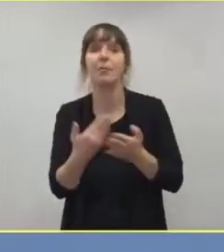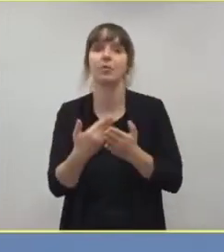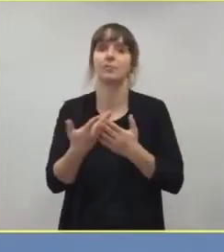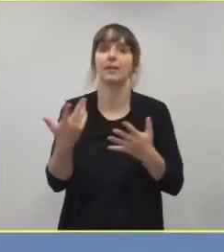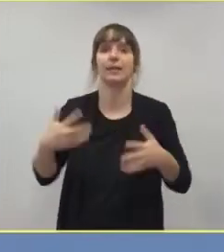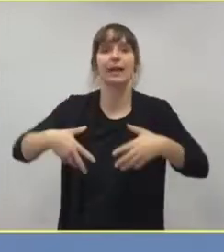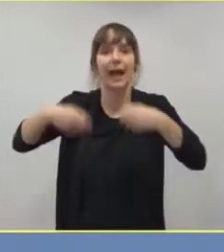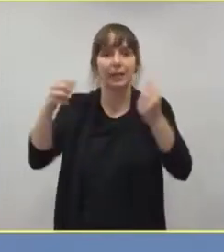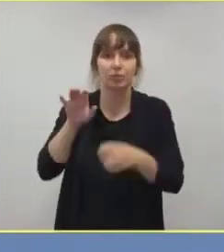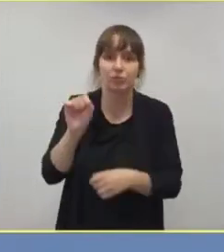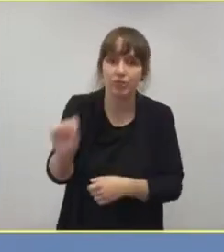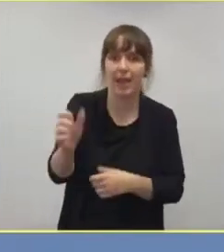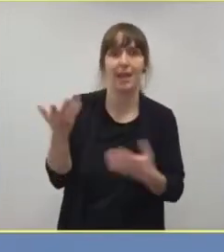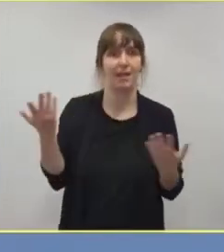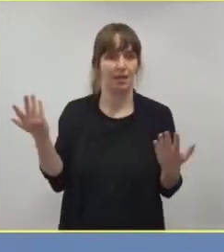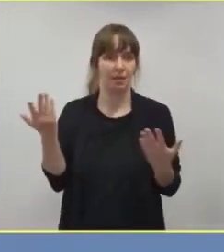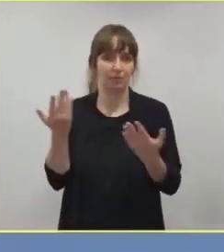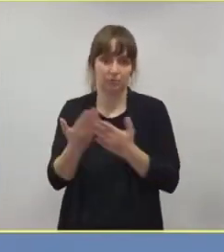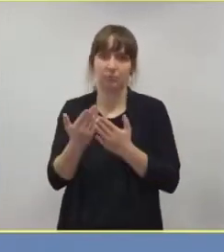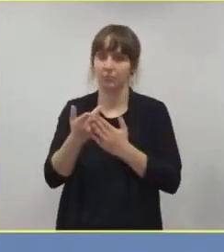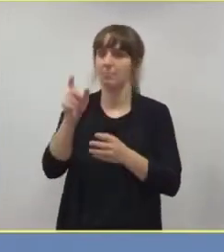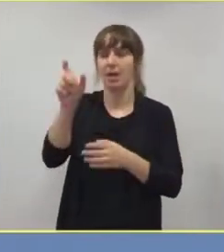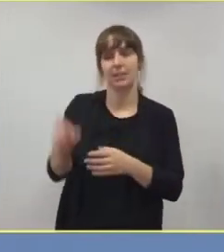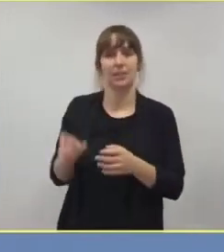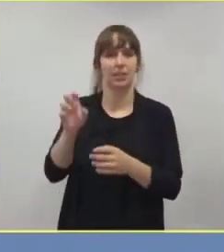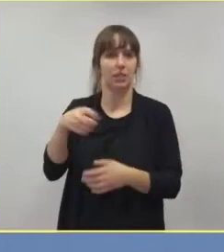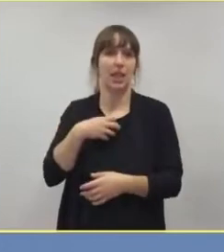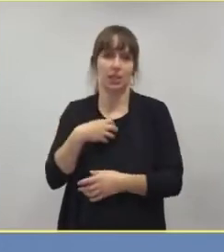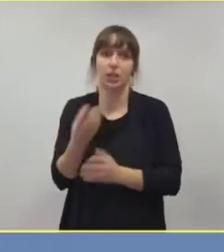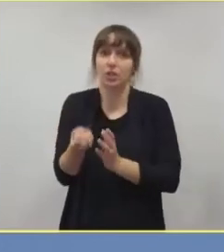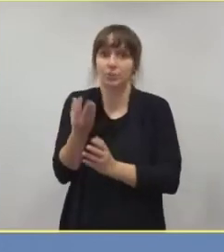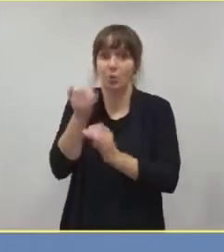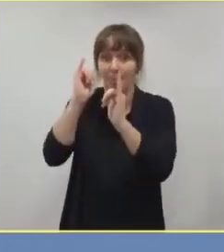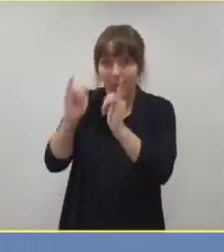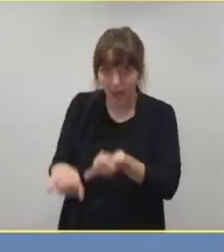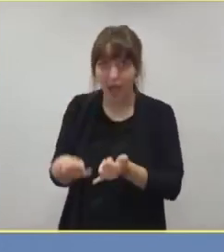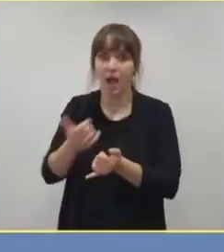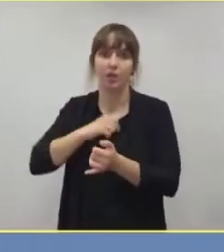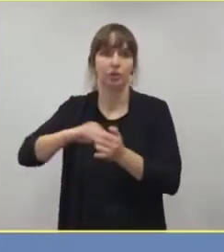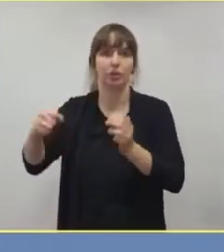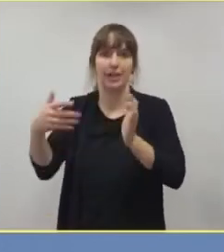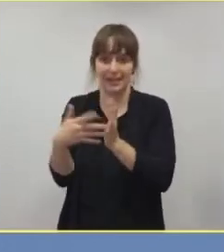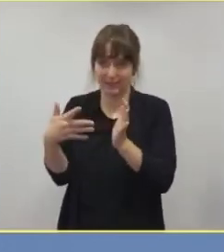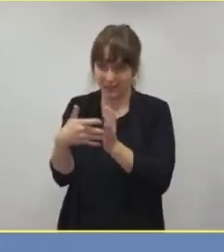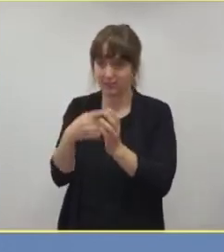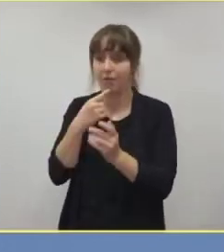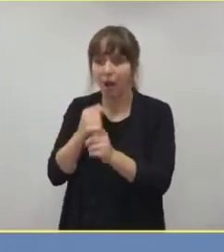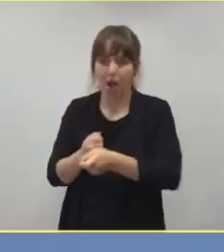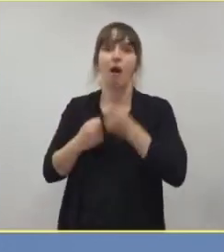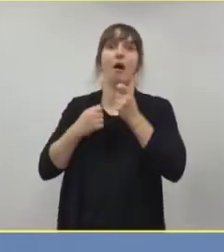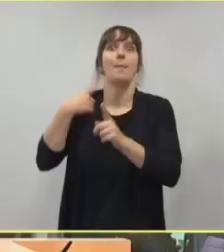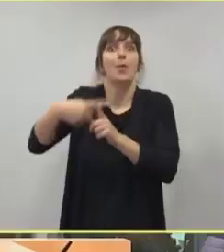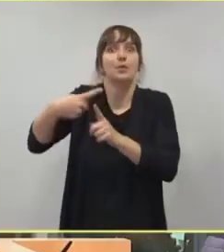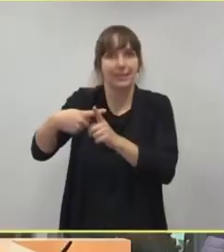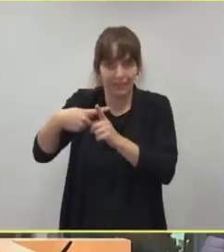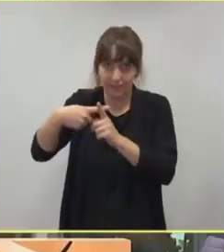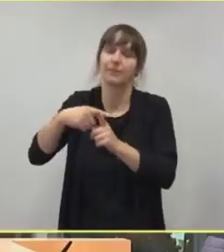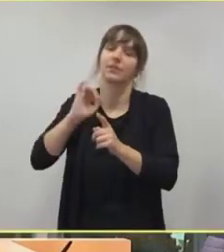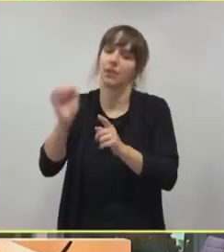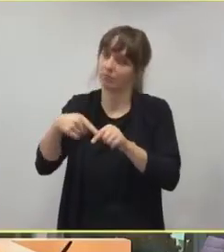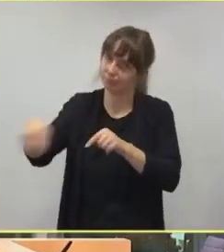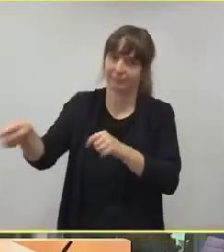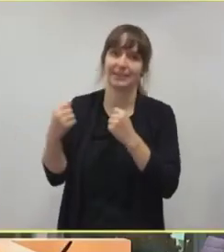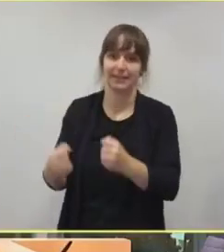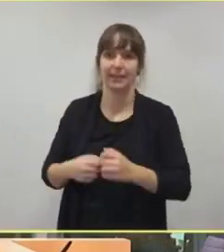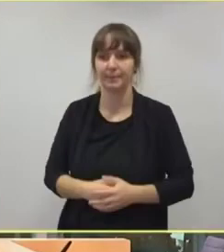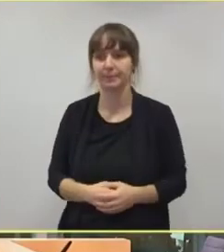Symptome, Schnelltest wird gemacht, Schnelltest ist negativ, kann ich den Patienten sofort in die Fachdisziplin schicken und so weiter. Sie